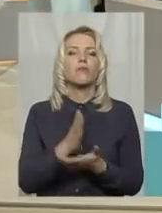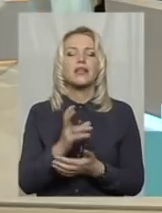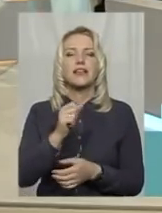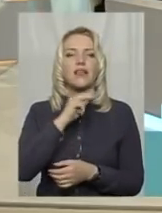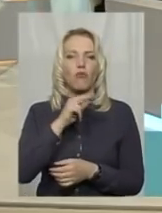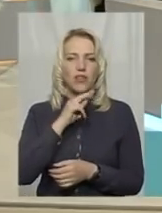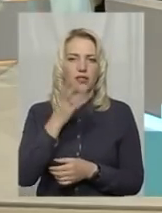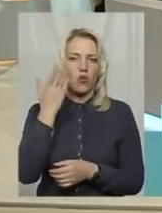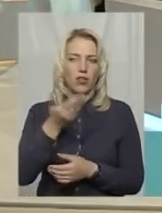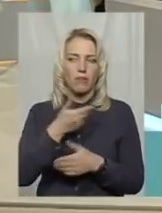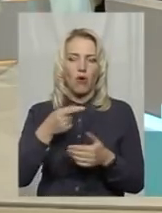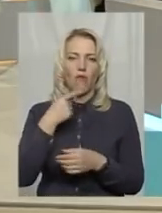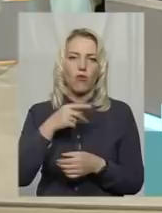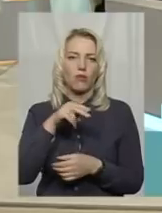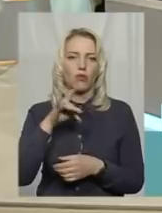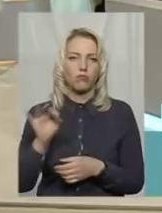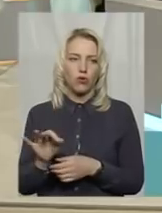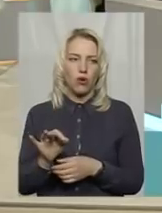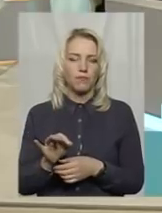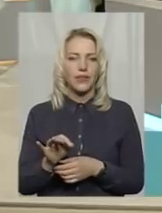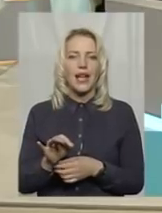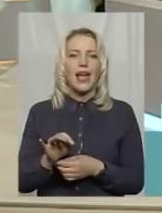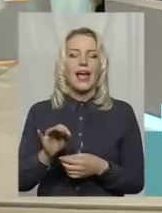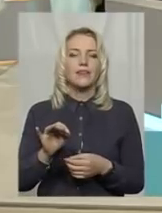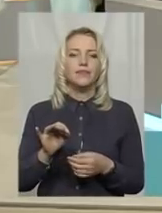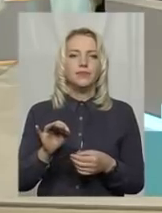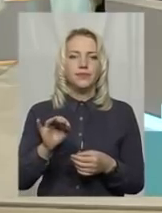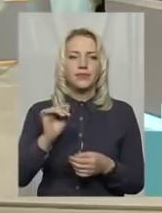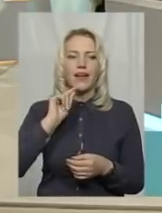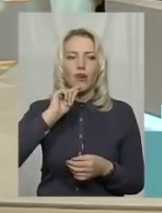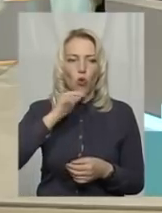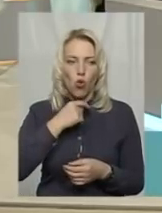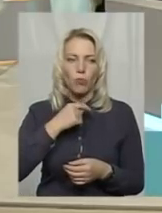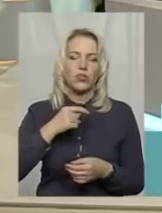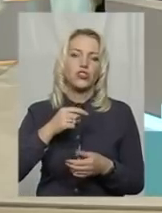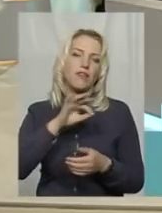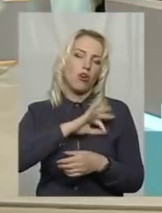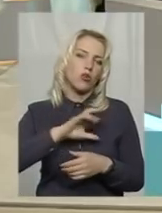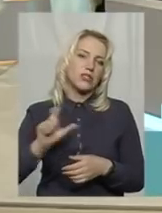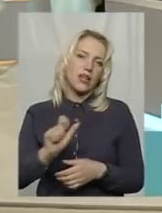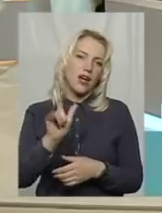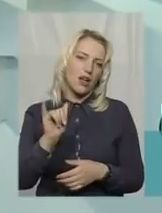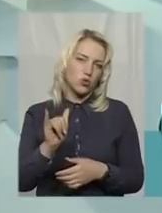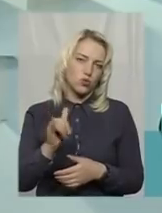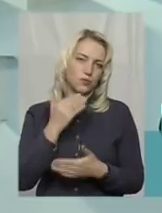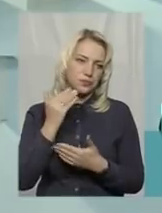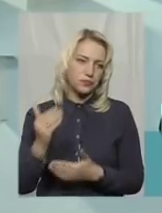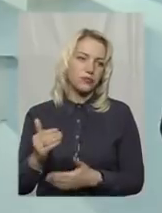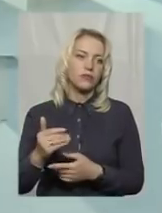увазі, коли ми говоримо про економічне використання газу? Мова йде,